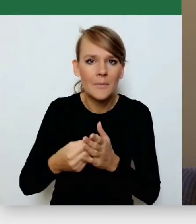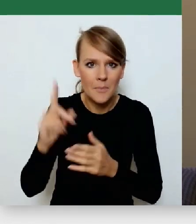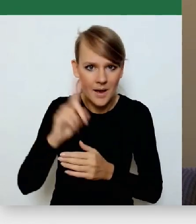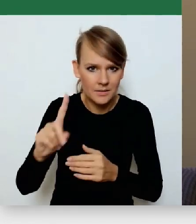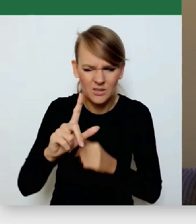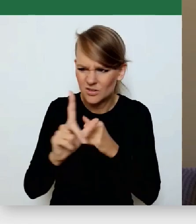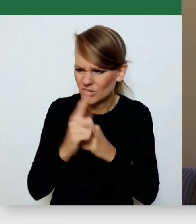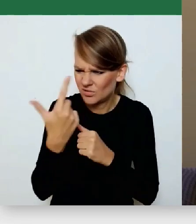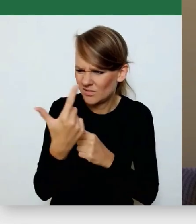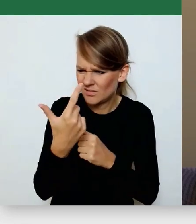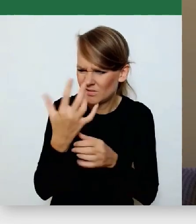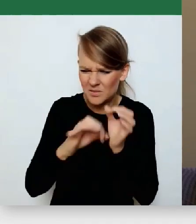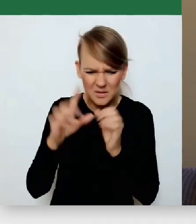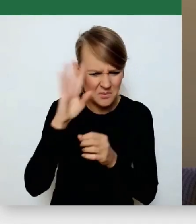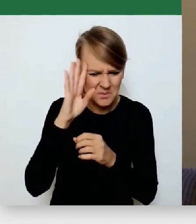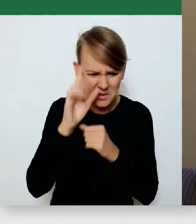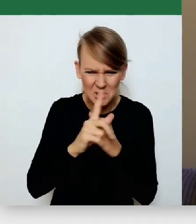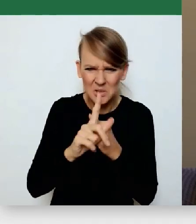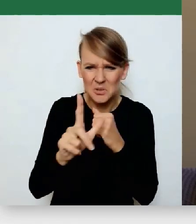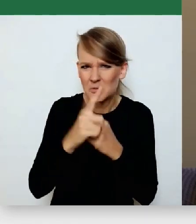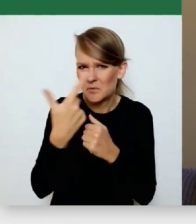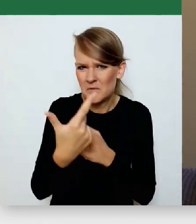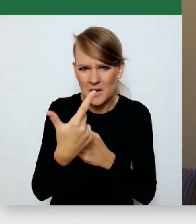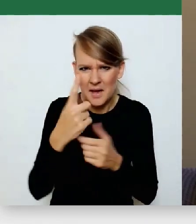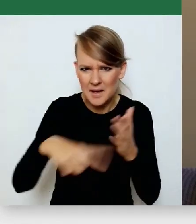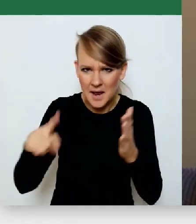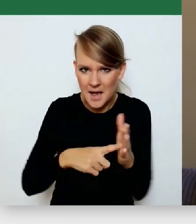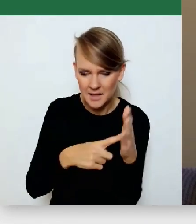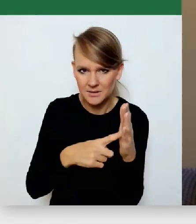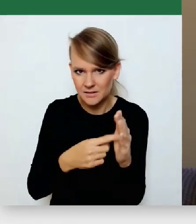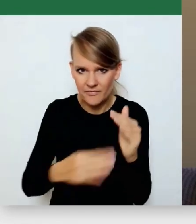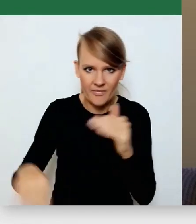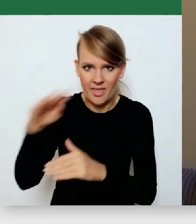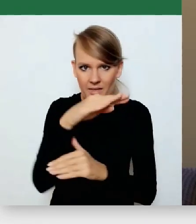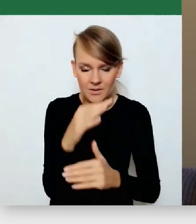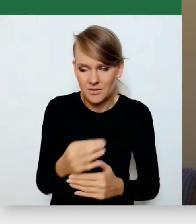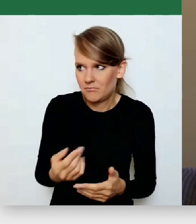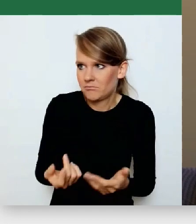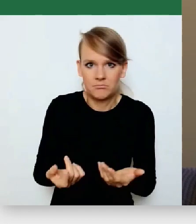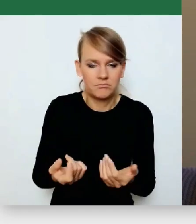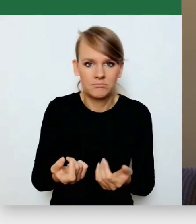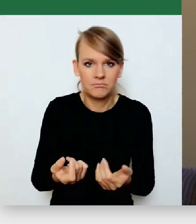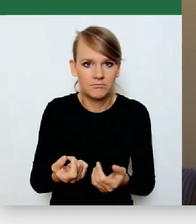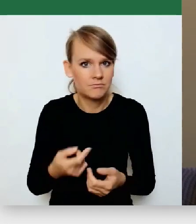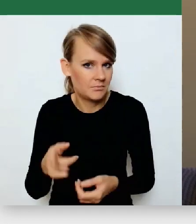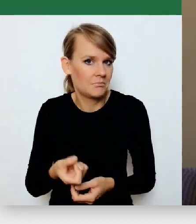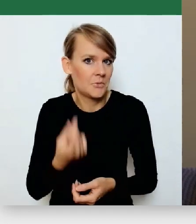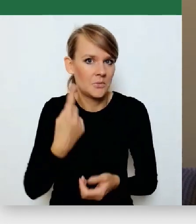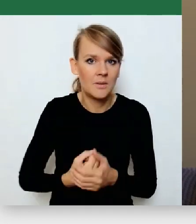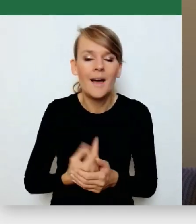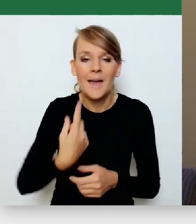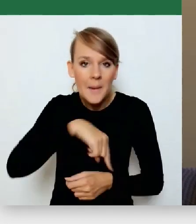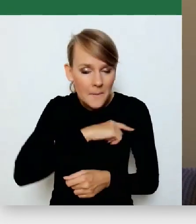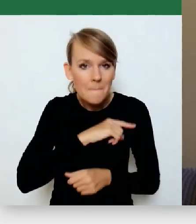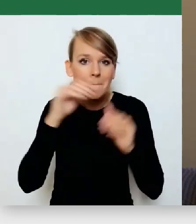dokładnie pamiętam czy 70, 72 razy, ale coś niesamowitego. I teraz oczywiście my możemy coś